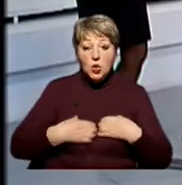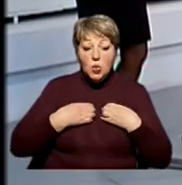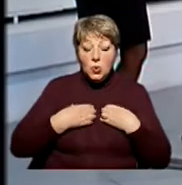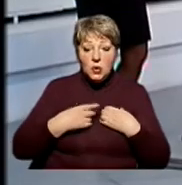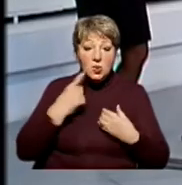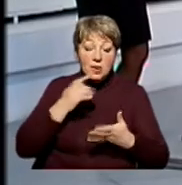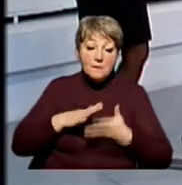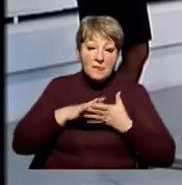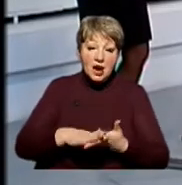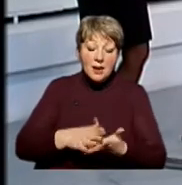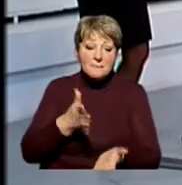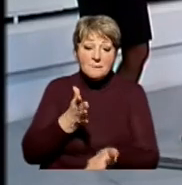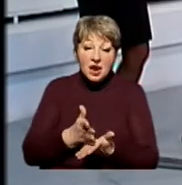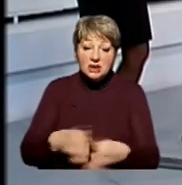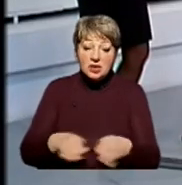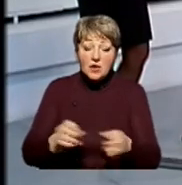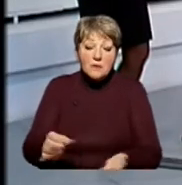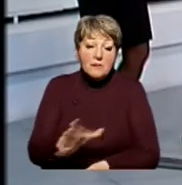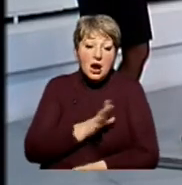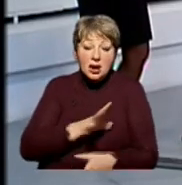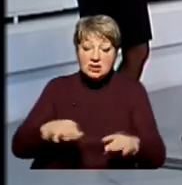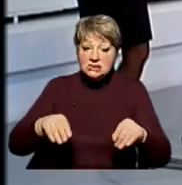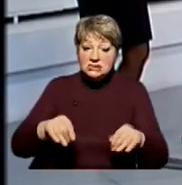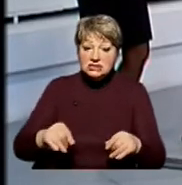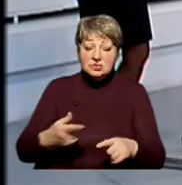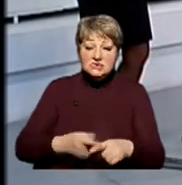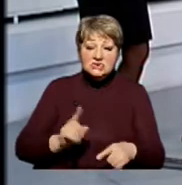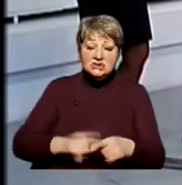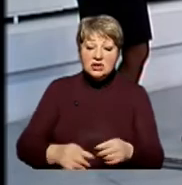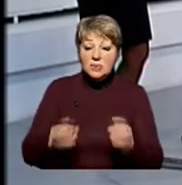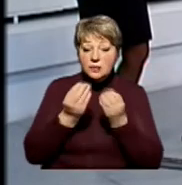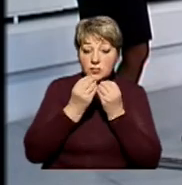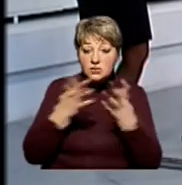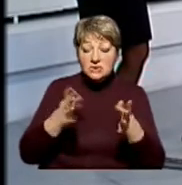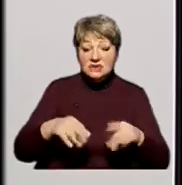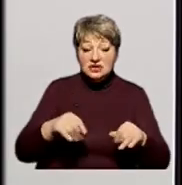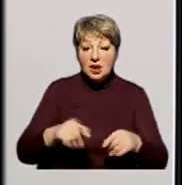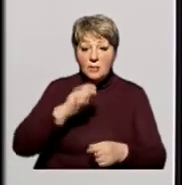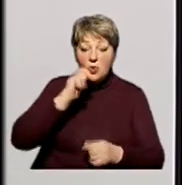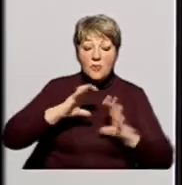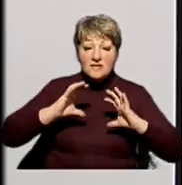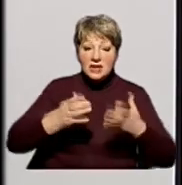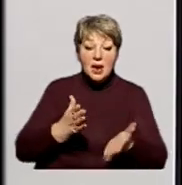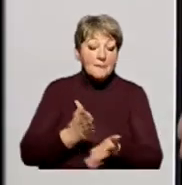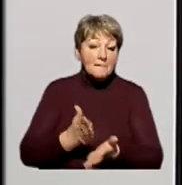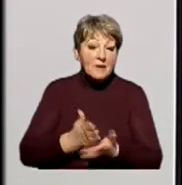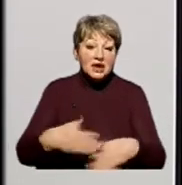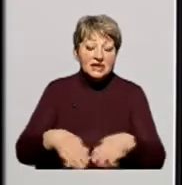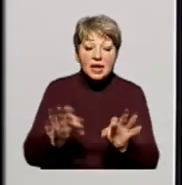це ганебно. Маючи таку багатющу землю, найродючішу землю в Європі і взагалі в світі, маючи такий